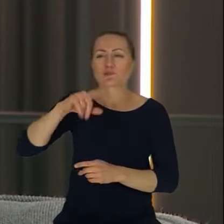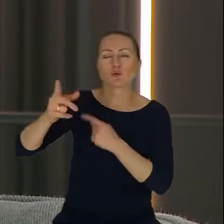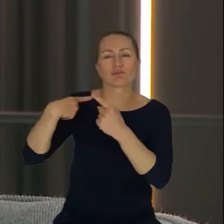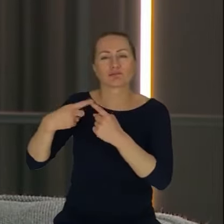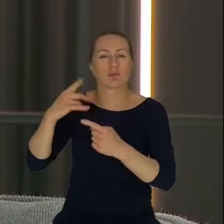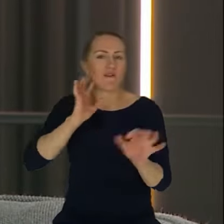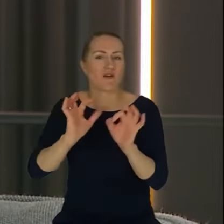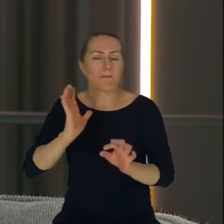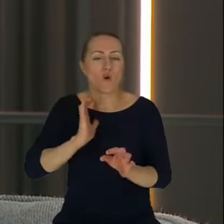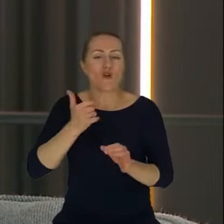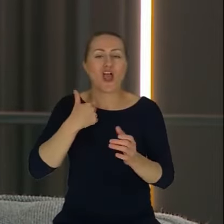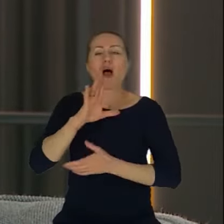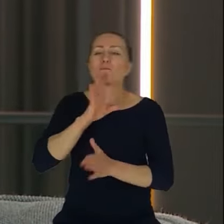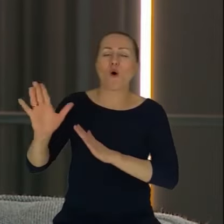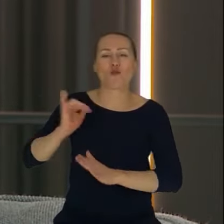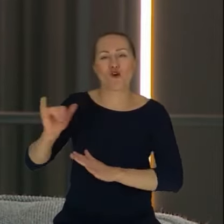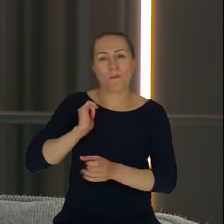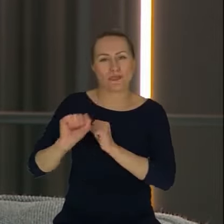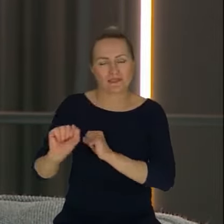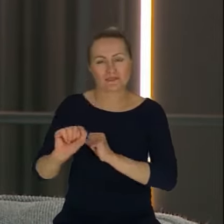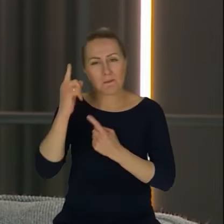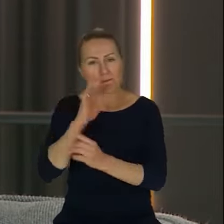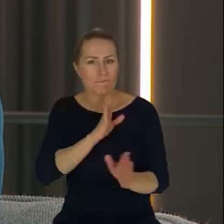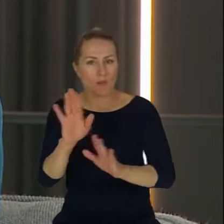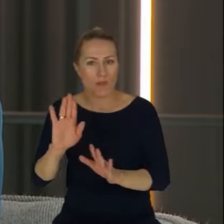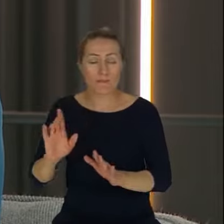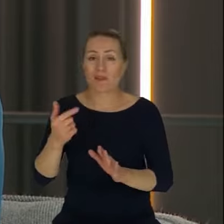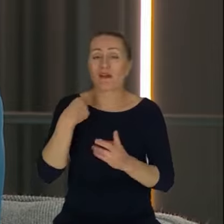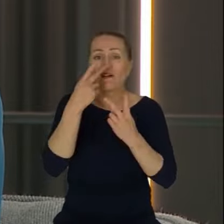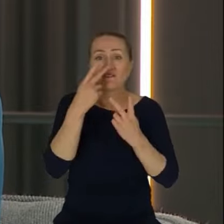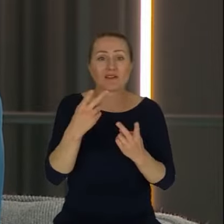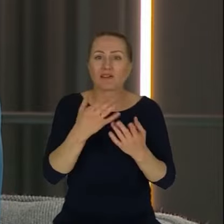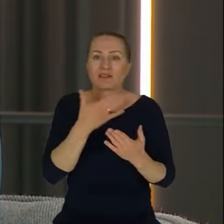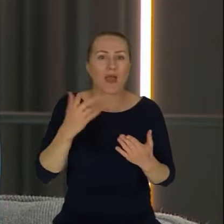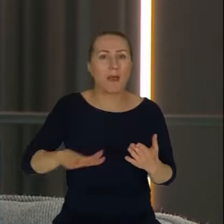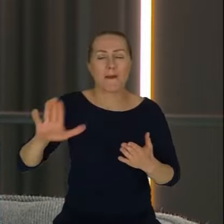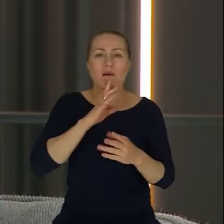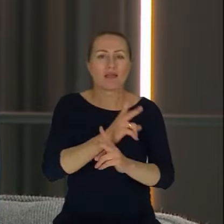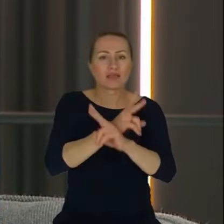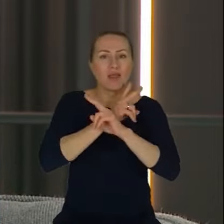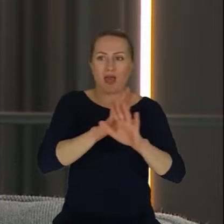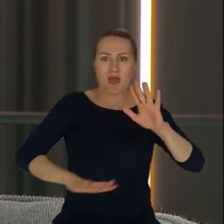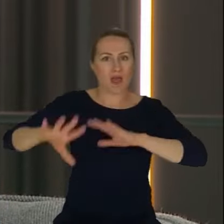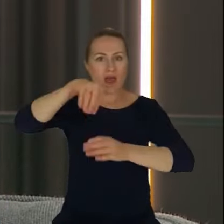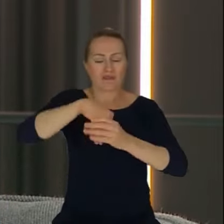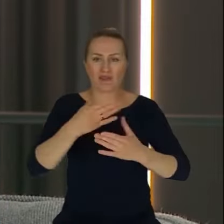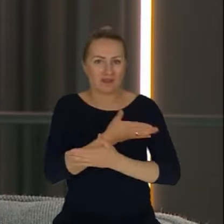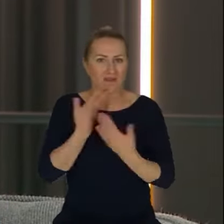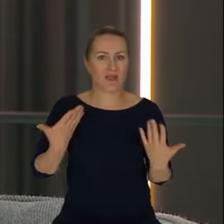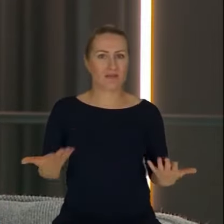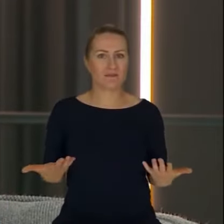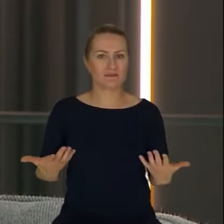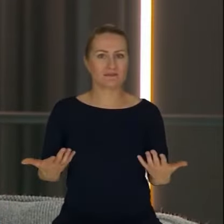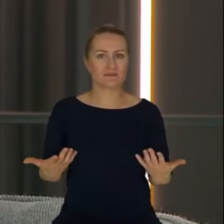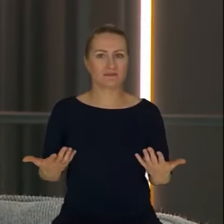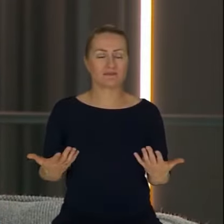światopogląd. Nie było już dla mnie w jakimś sensie pluralizmu w tym. I to doświadczenie jest dlatego dla mnie takie